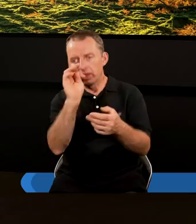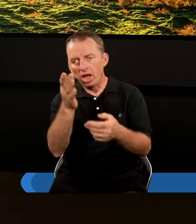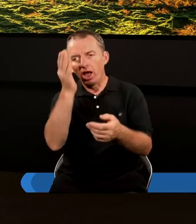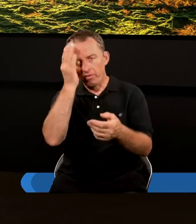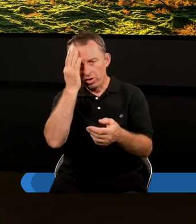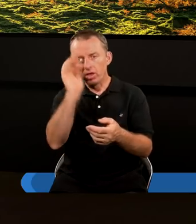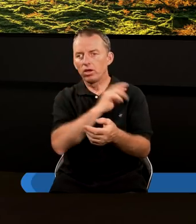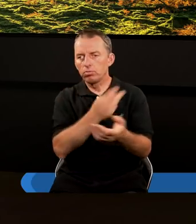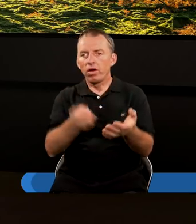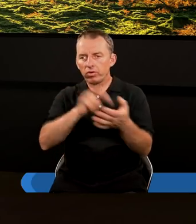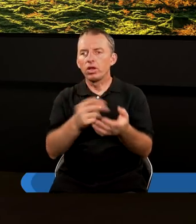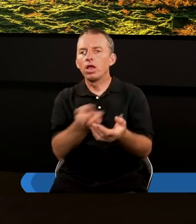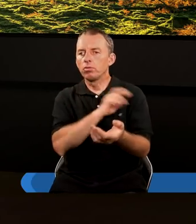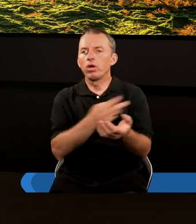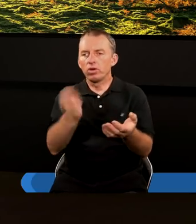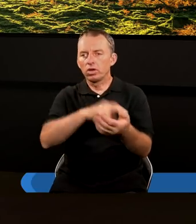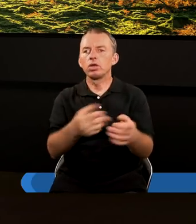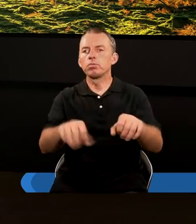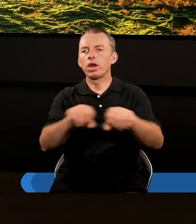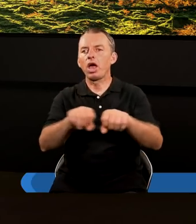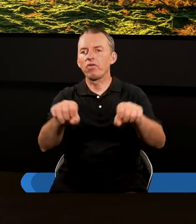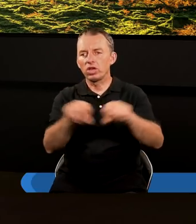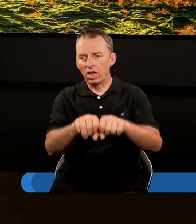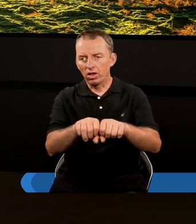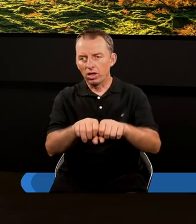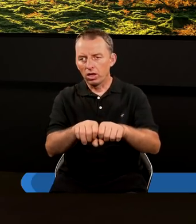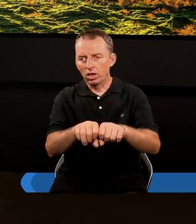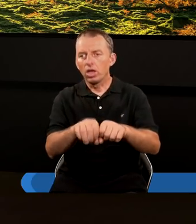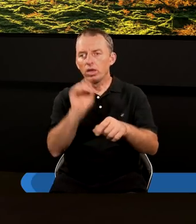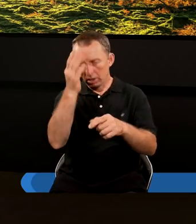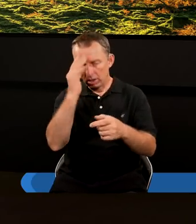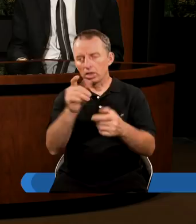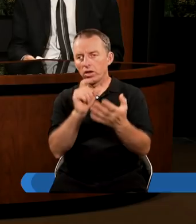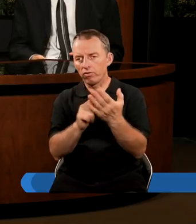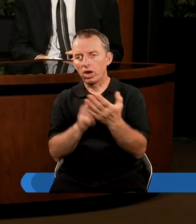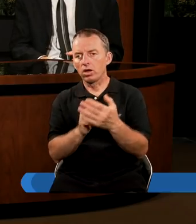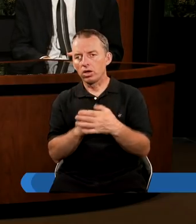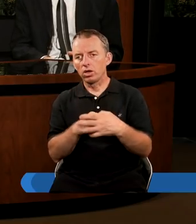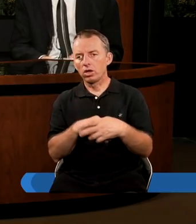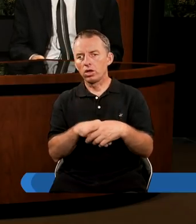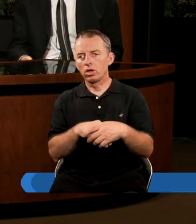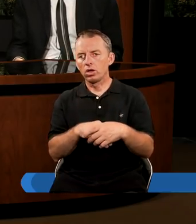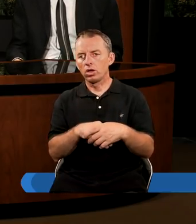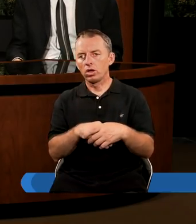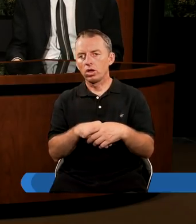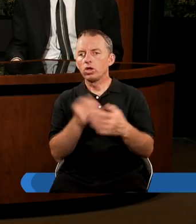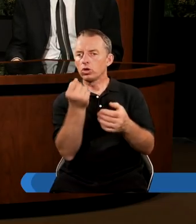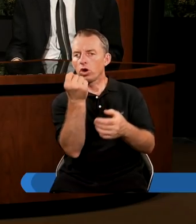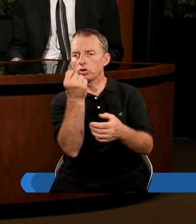tak, wiem, że On zmartwychwstanie, w zmartwychwstaniu sprawiedliwych. Jest tam taki fragment? Tak, on ostateczny Ja tak go tylko troszeczkę